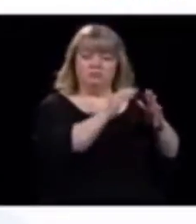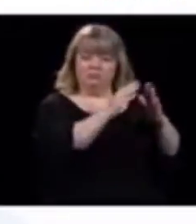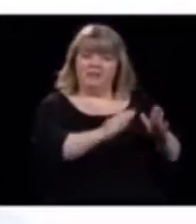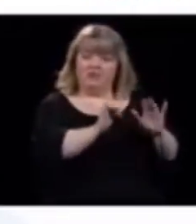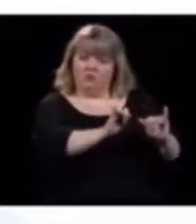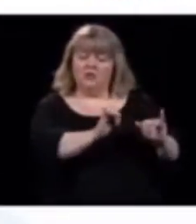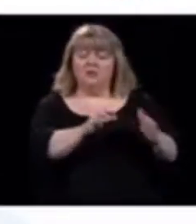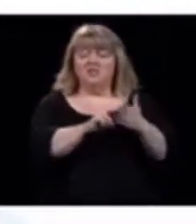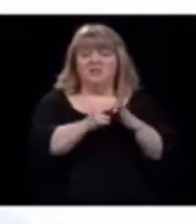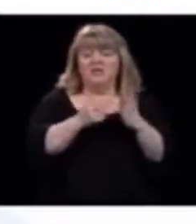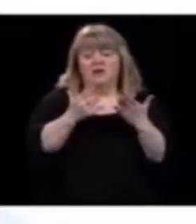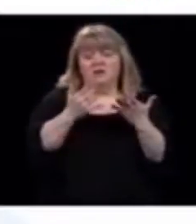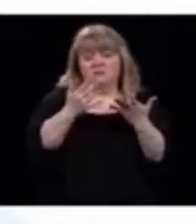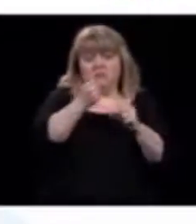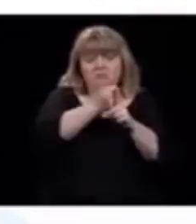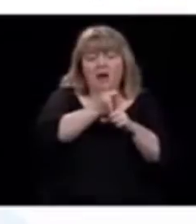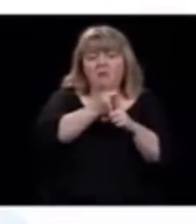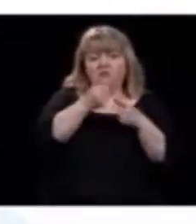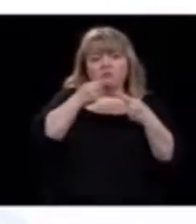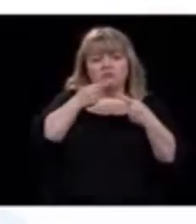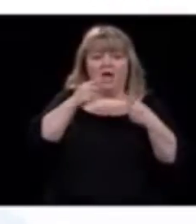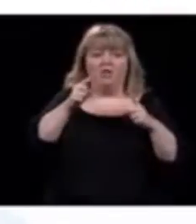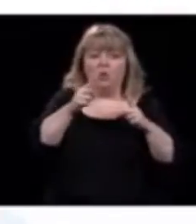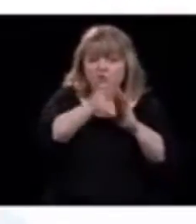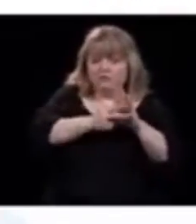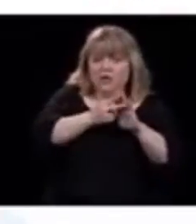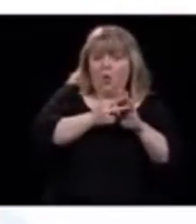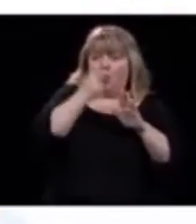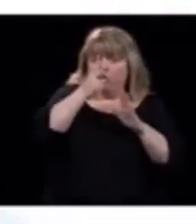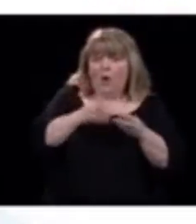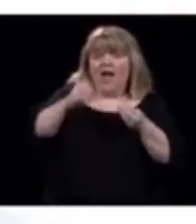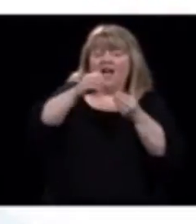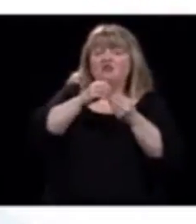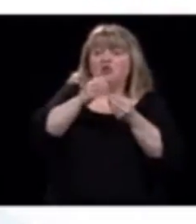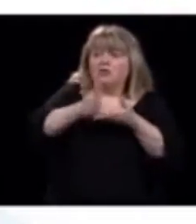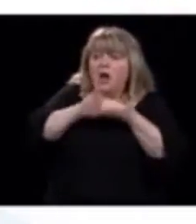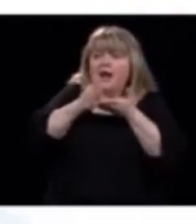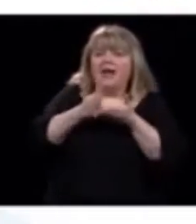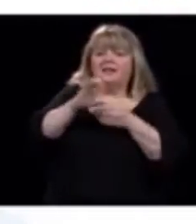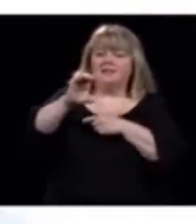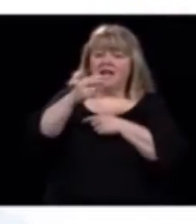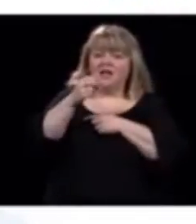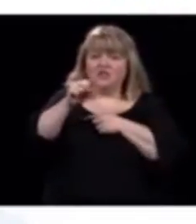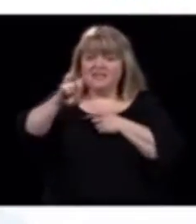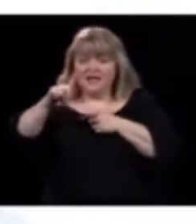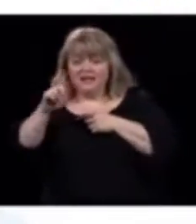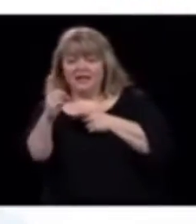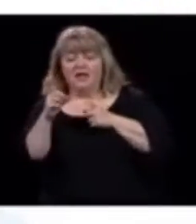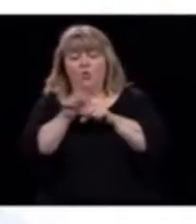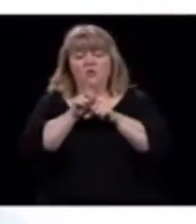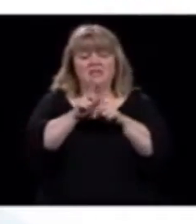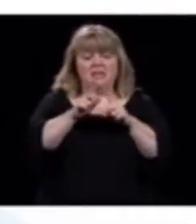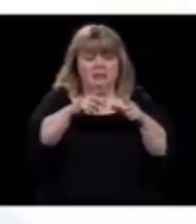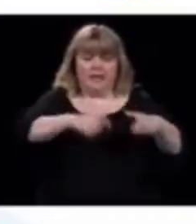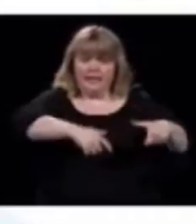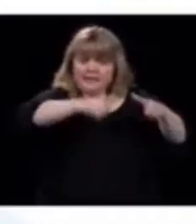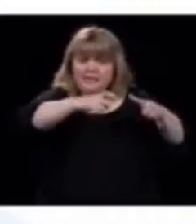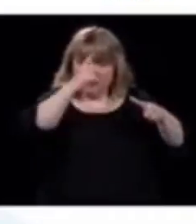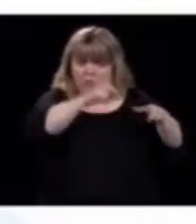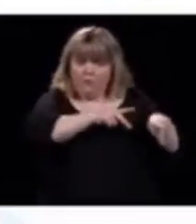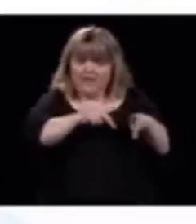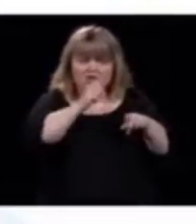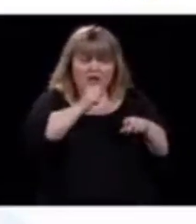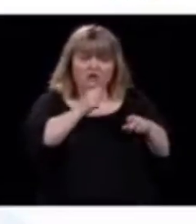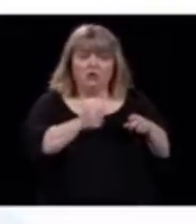qu'on veut faire, c'est d'ajouter beaucoup de ressources dans les CHSLD et les résidences de personnes âgées. Donc,